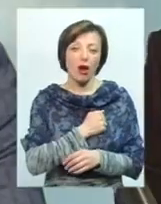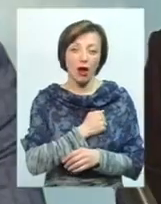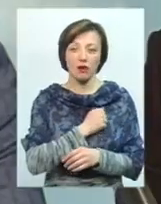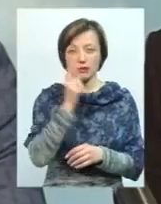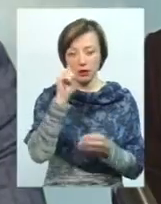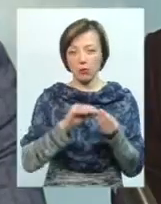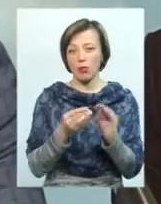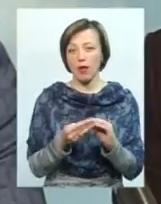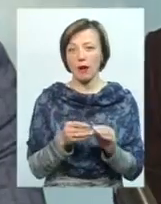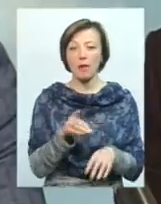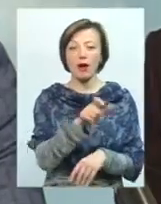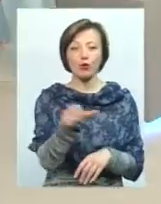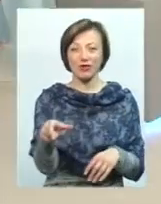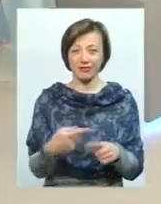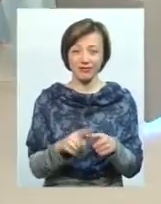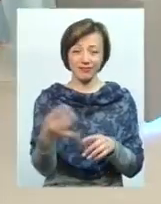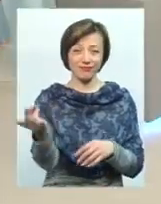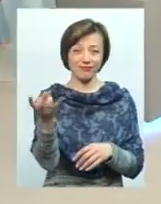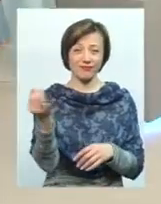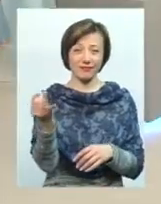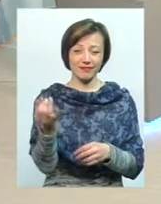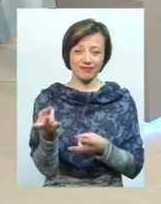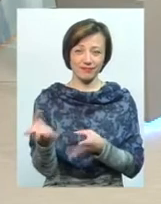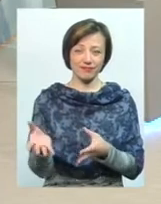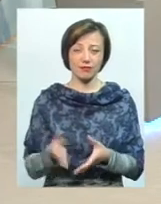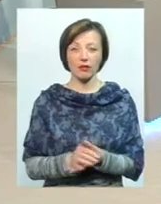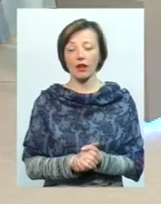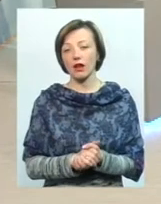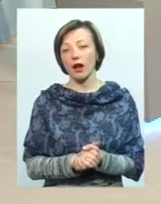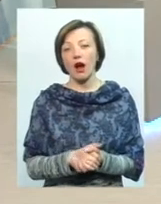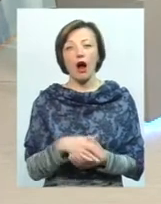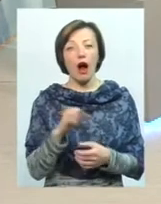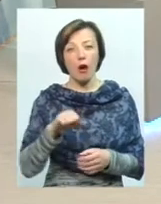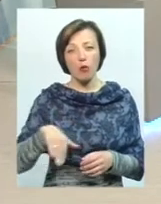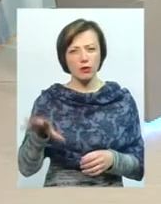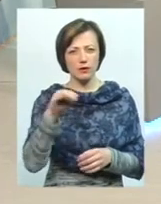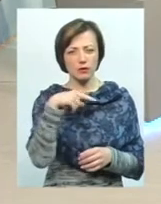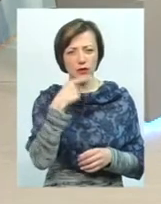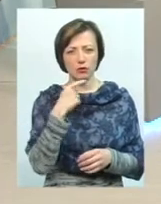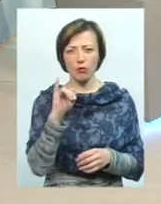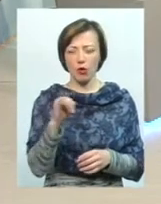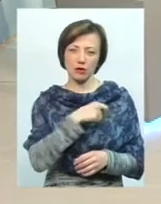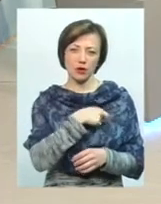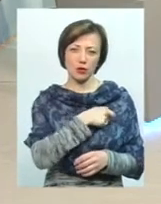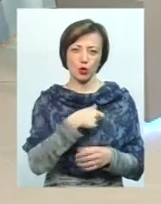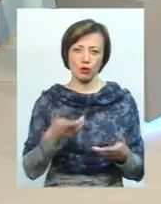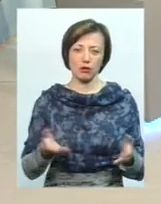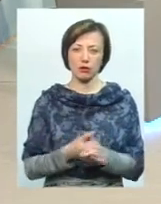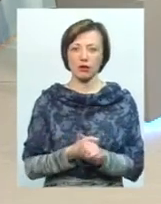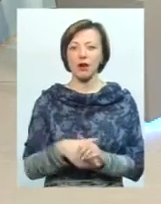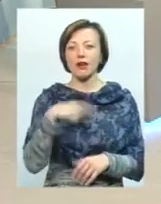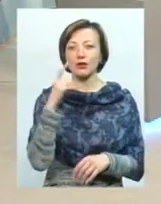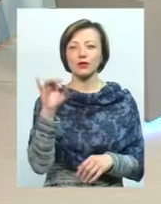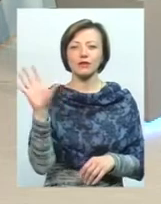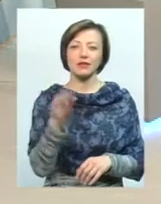знаємо, це проблема виборців, це не цікавить, як правило. А потім всі кажуть, що погані у нас депутати. Потім всі кажуть, що у нас